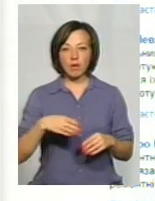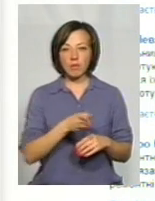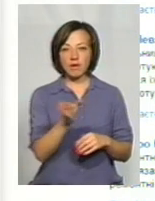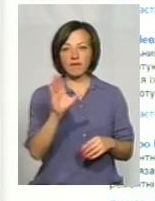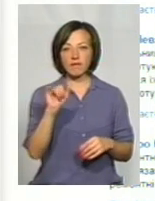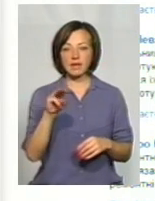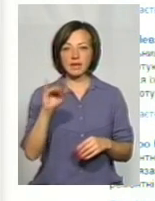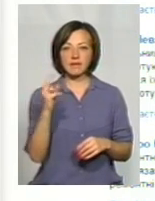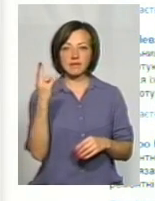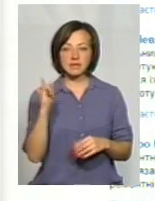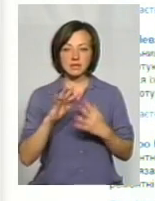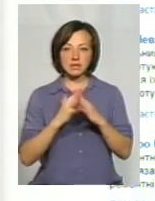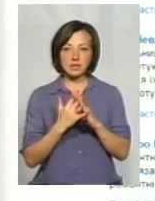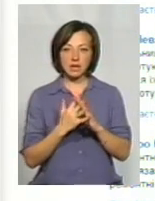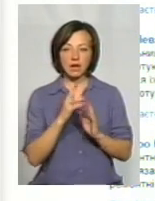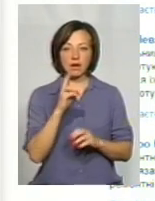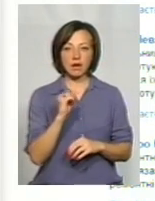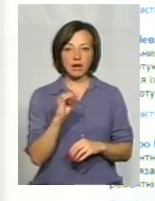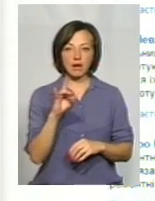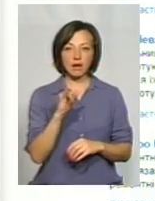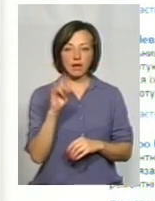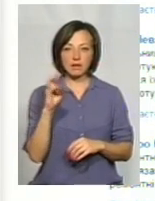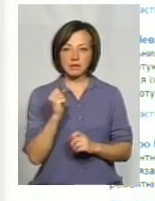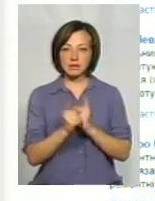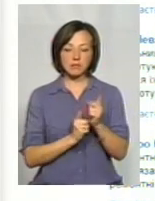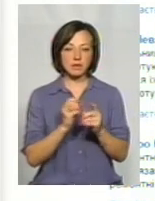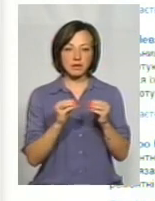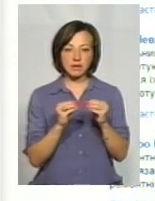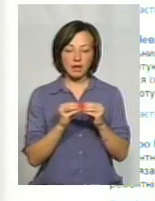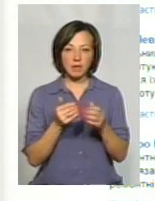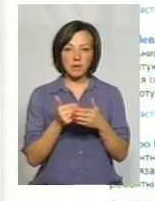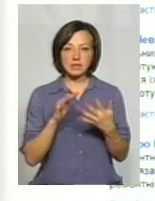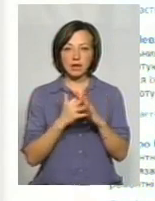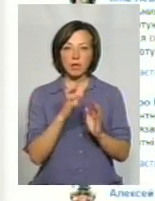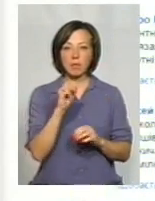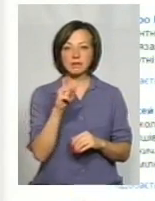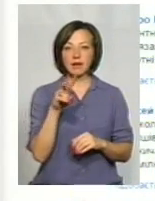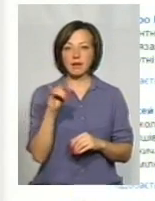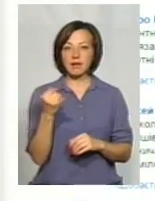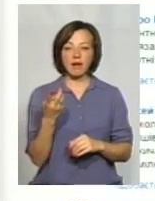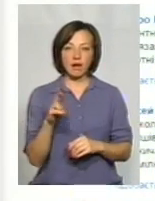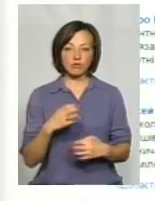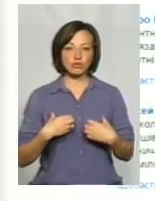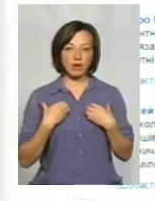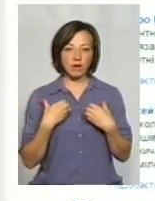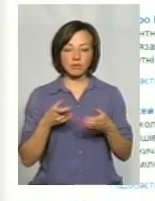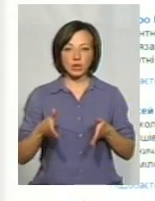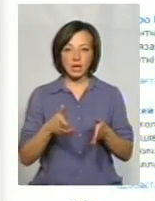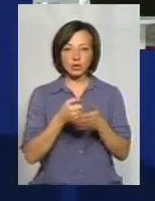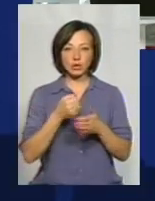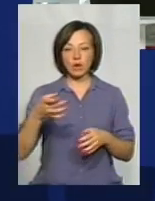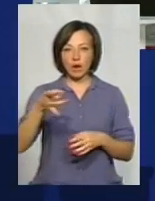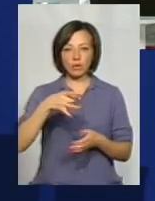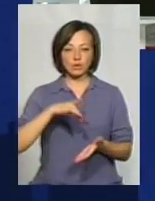у Вітівцях до села Караєна змін ніяких. А перед селом Базилія взагалі жах, і це по трасі до районного центру.